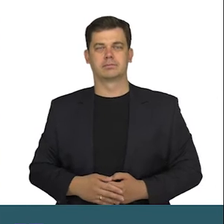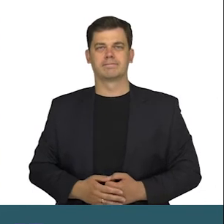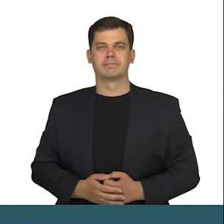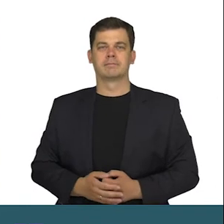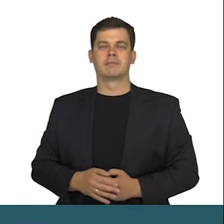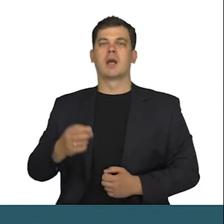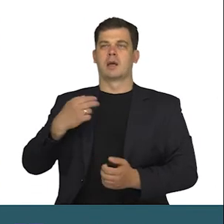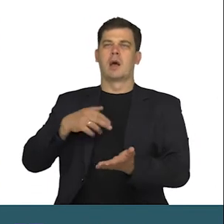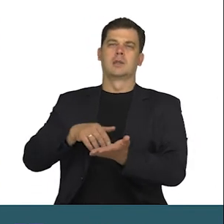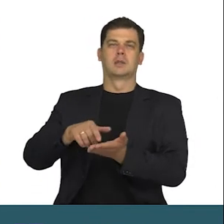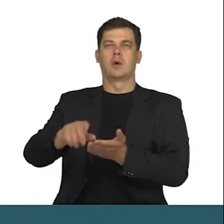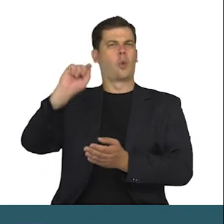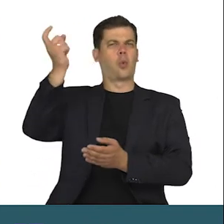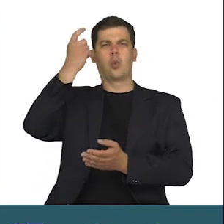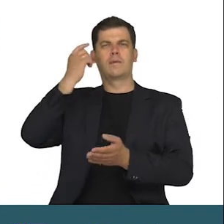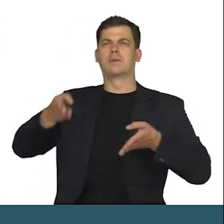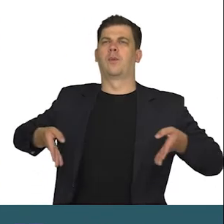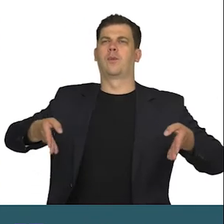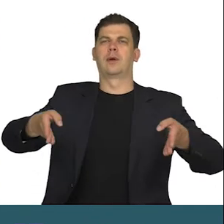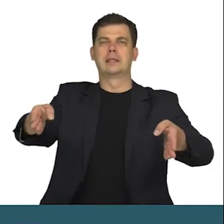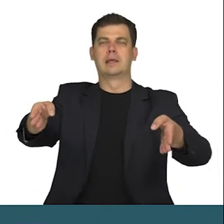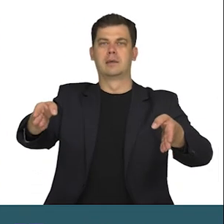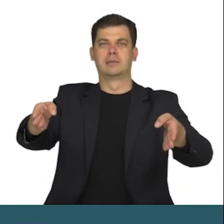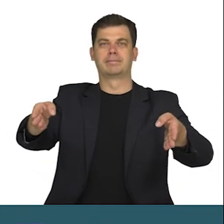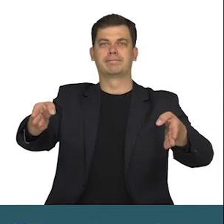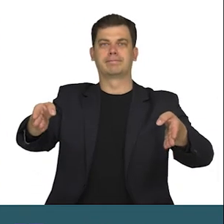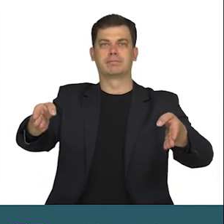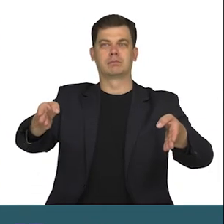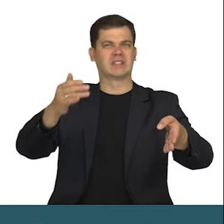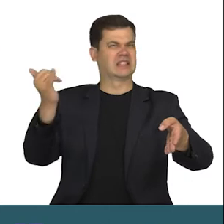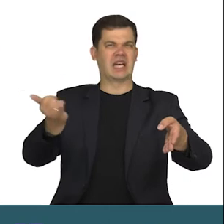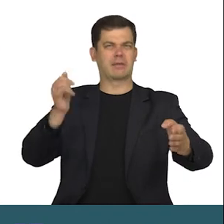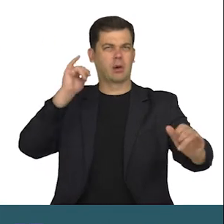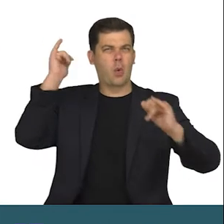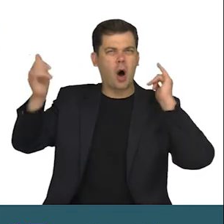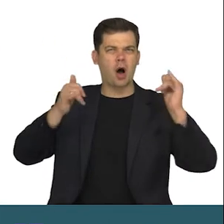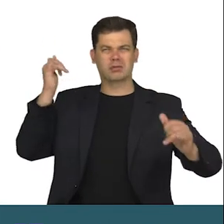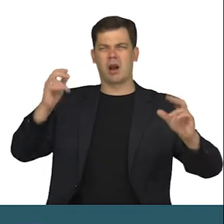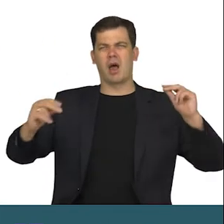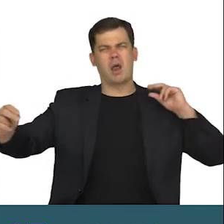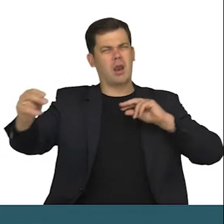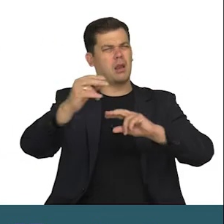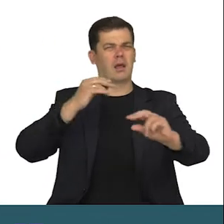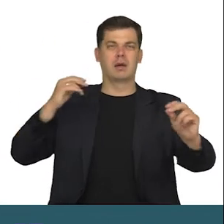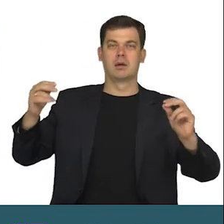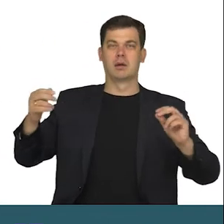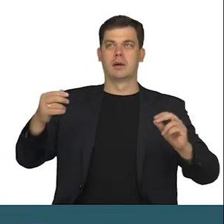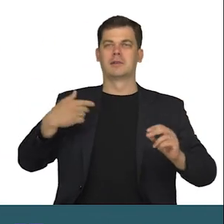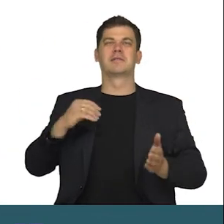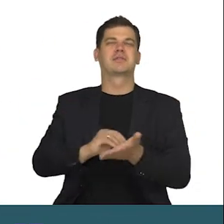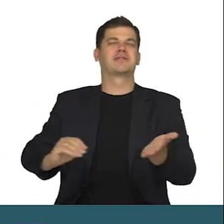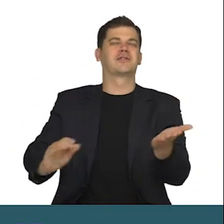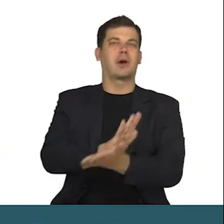Idę wzdłuż głównej ulicy. Zawsze głośno, gwarno. Człowiek tak